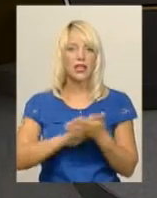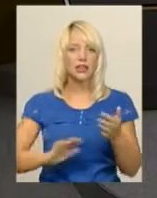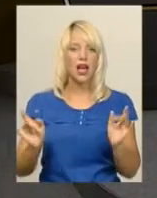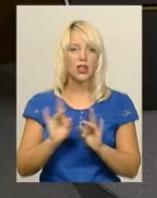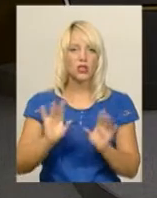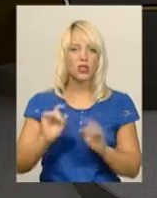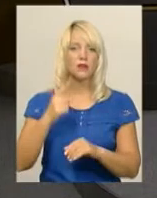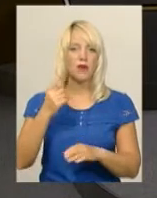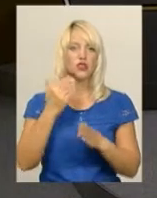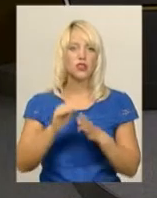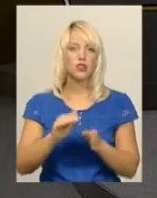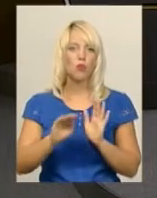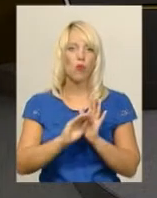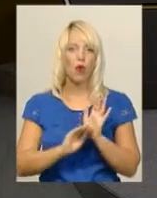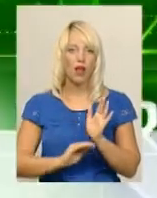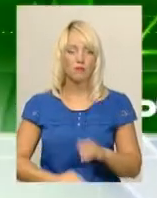анонс першої частини програми.